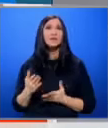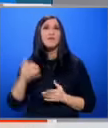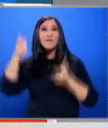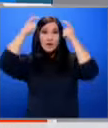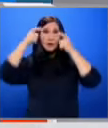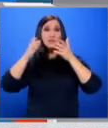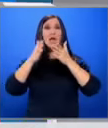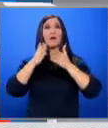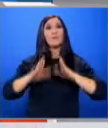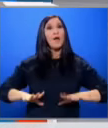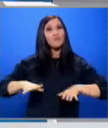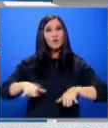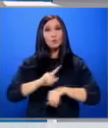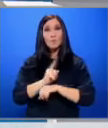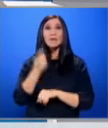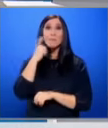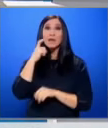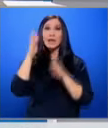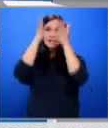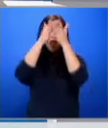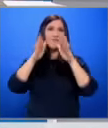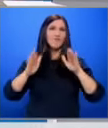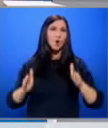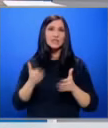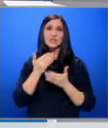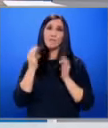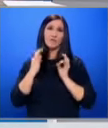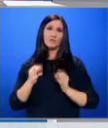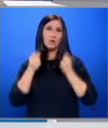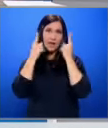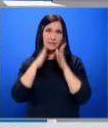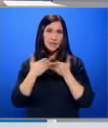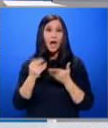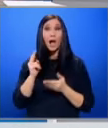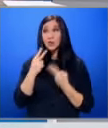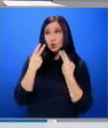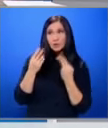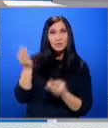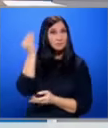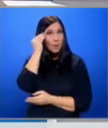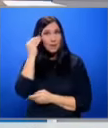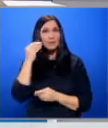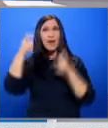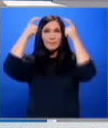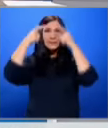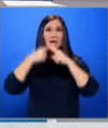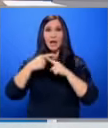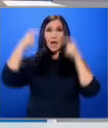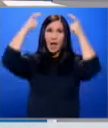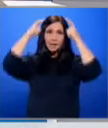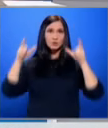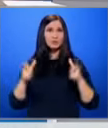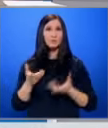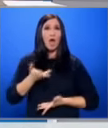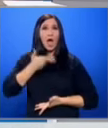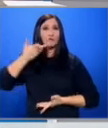Британската монархия като сапунен сериал. Как ще се отразят мемуарите на принц Хари, на кралското семейство и на авторитета